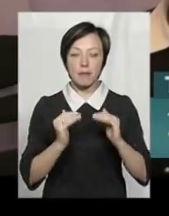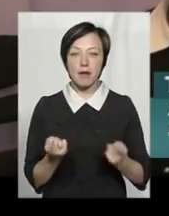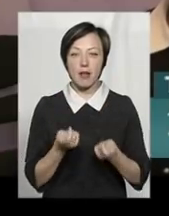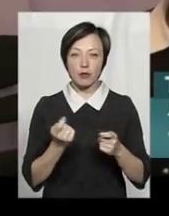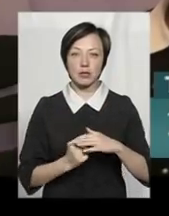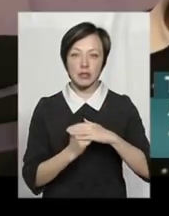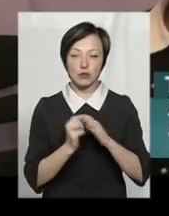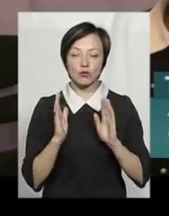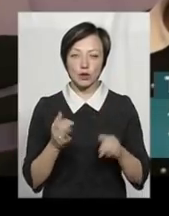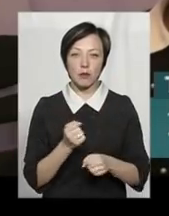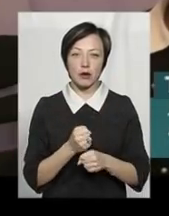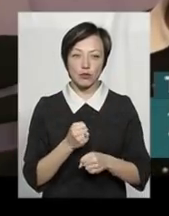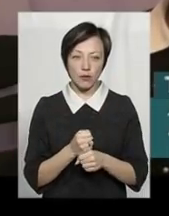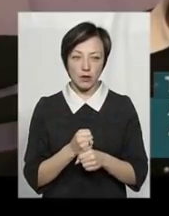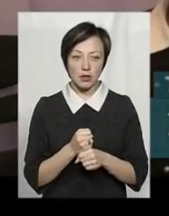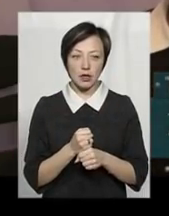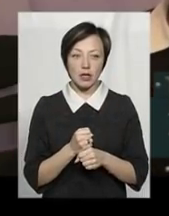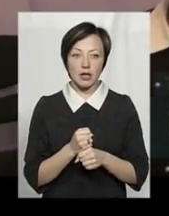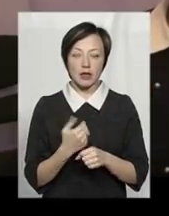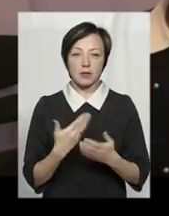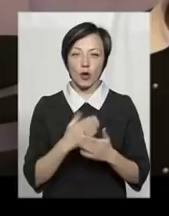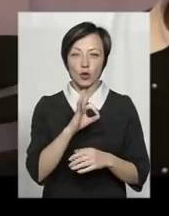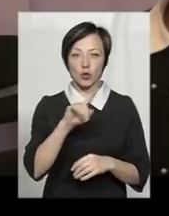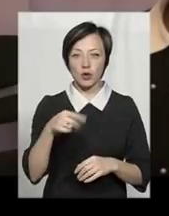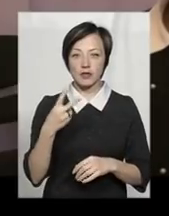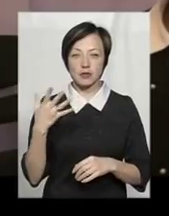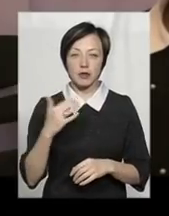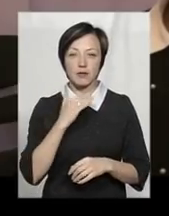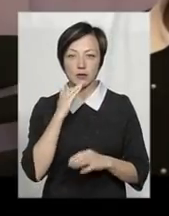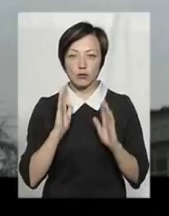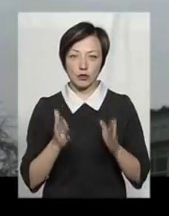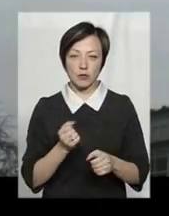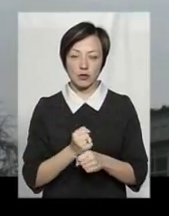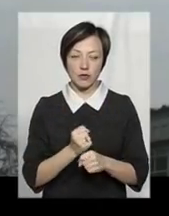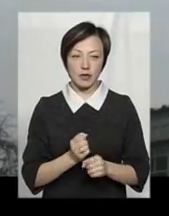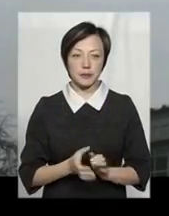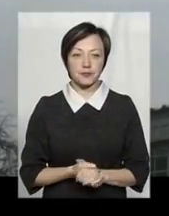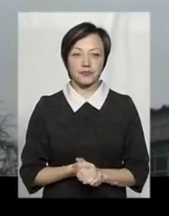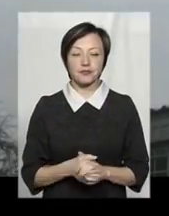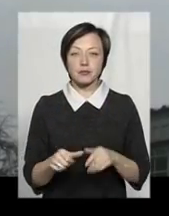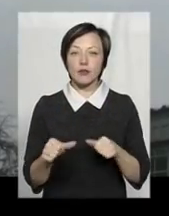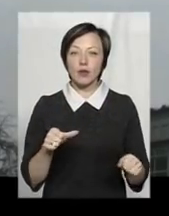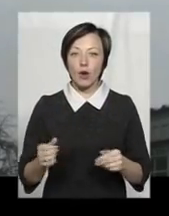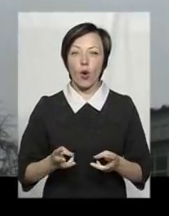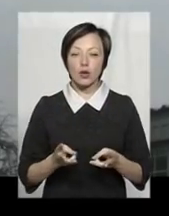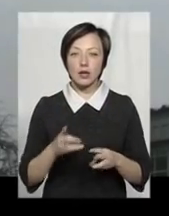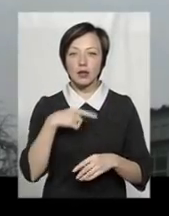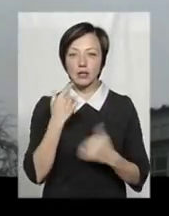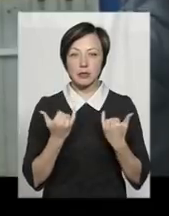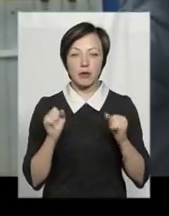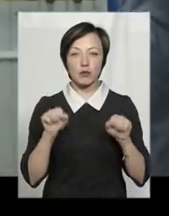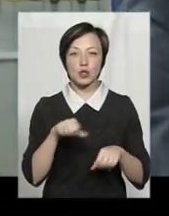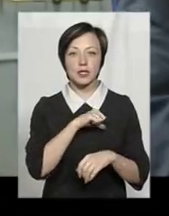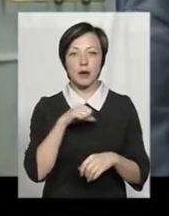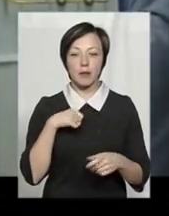вона буде працювати. Здається, там 0,25 її вистачить і вона буде працювати. Оператор котельні Микола Мали каже, тепер можна